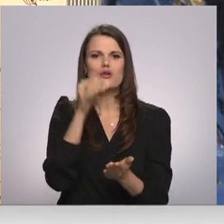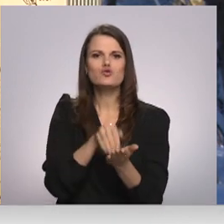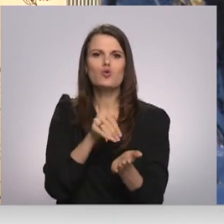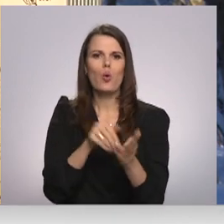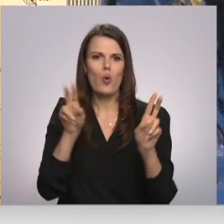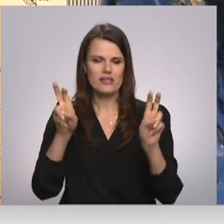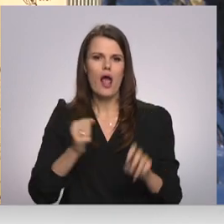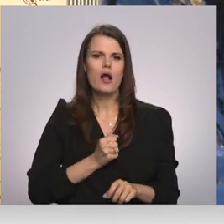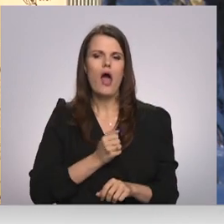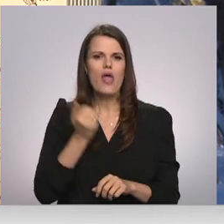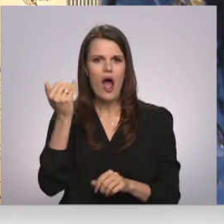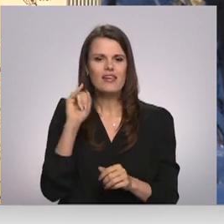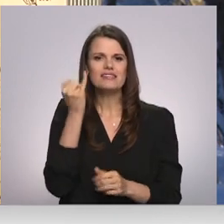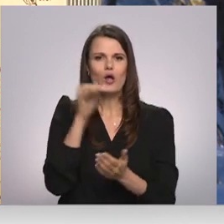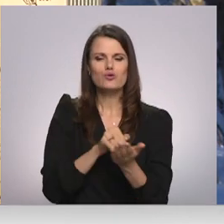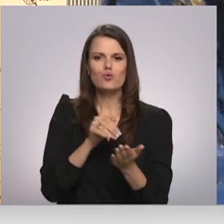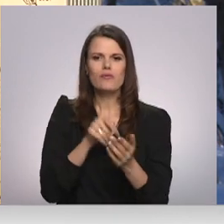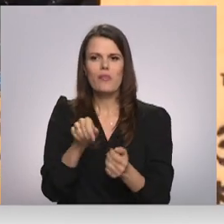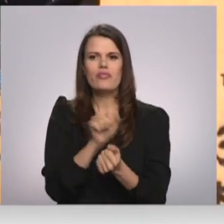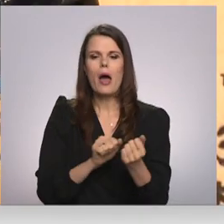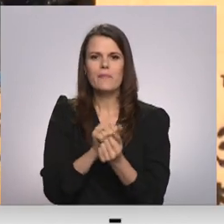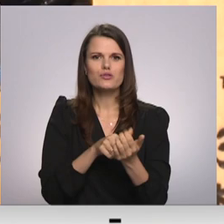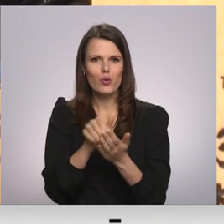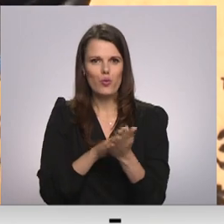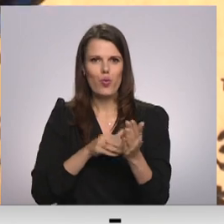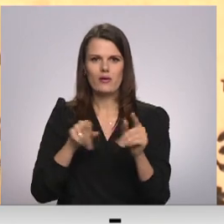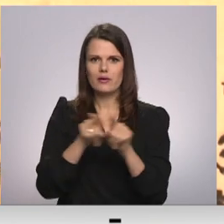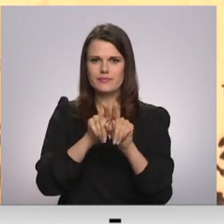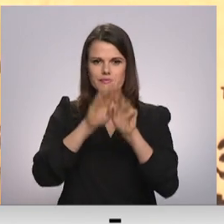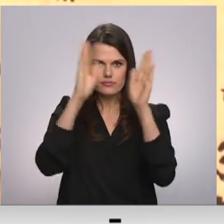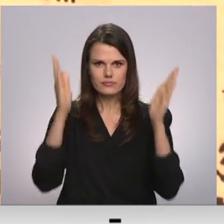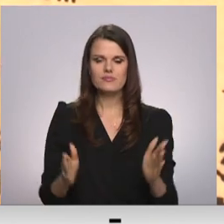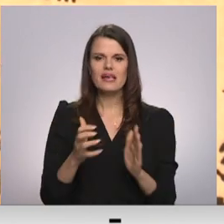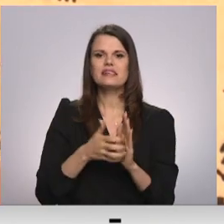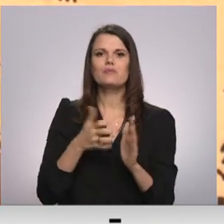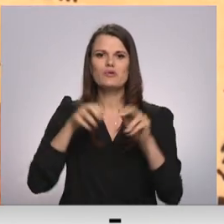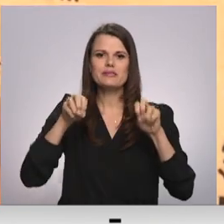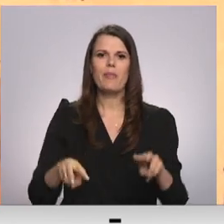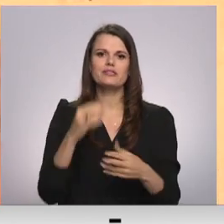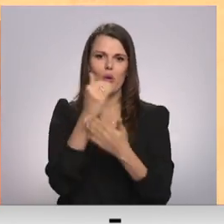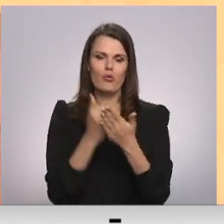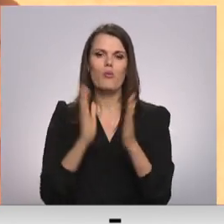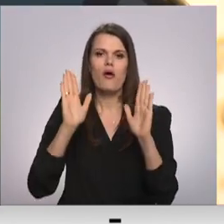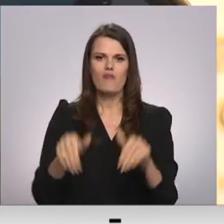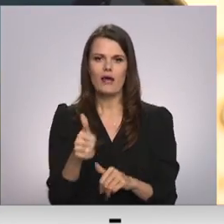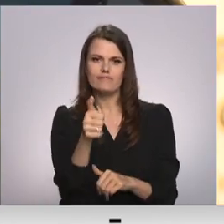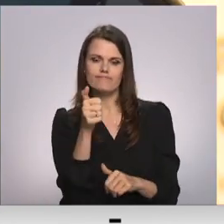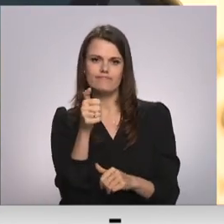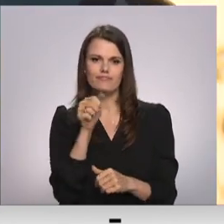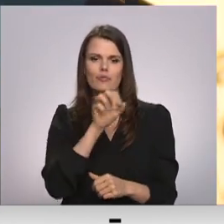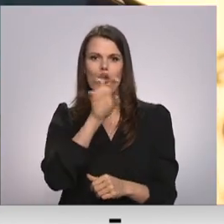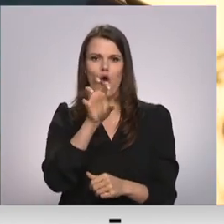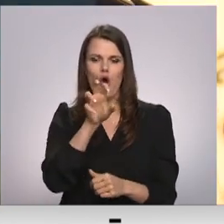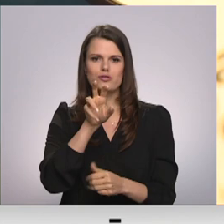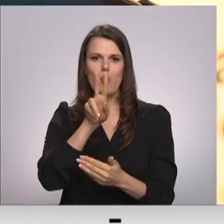zeltslotiņas dabiskīm toņim. Izmantot speciālu programmu var pīnokt un uzskanēt QR kodu, atvērt